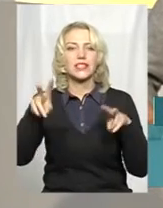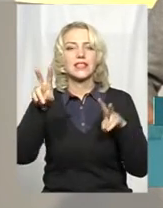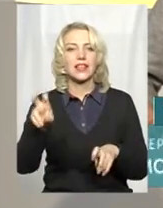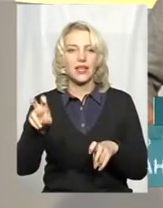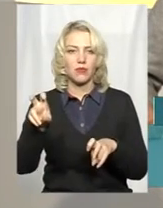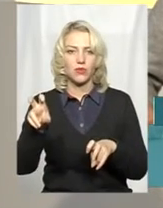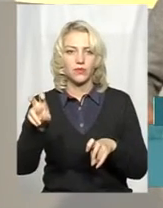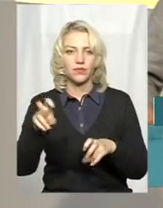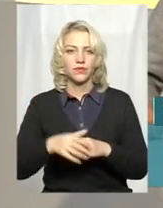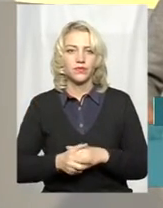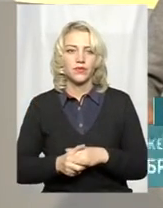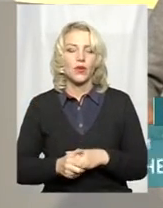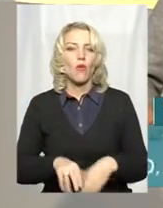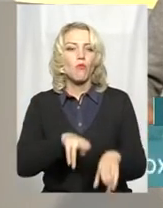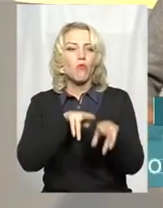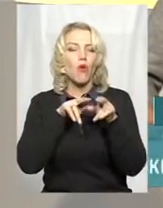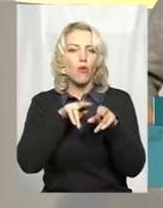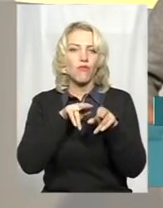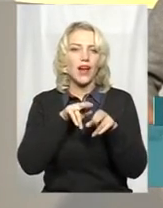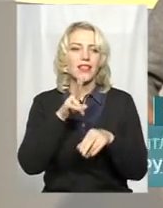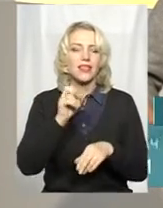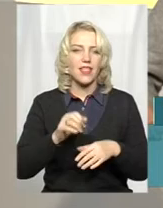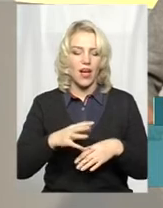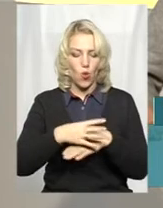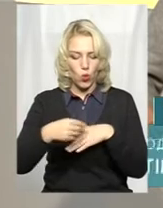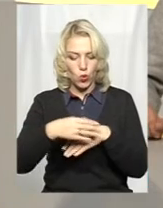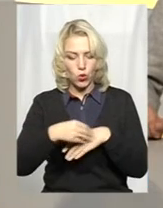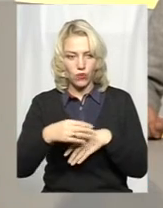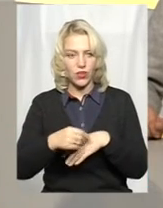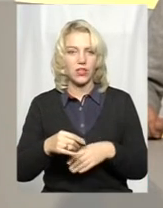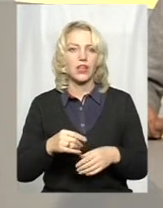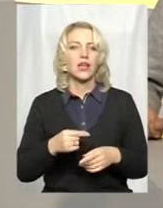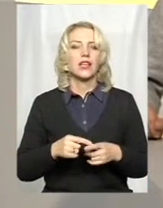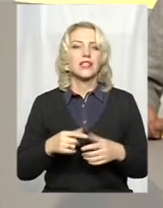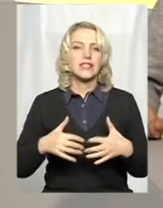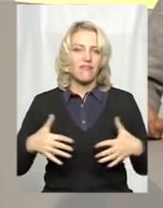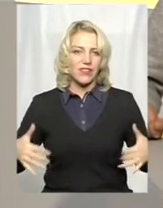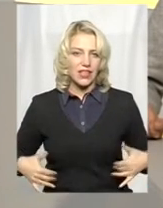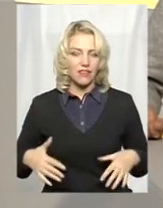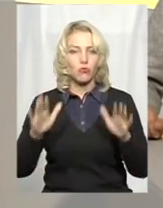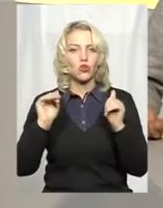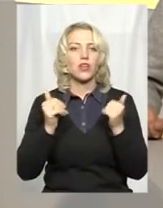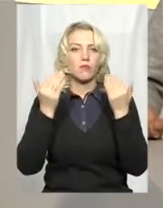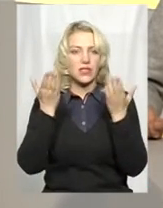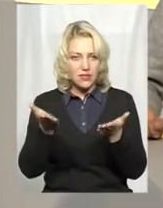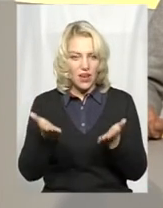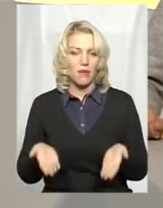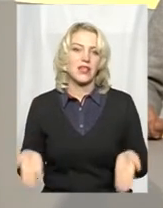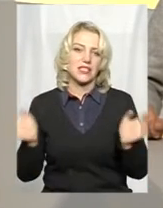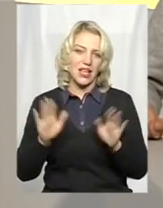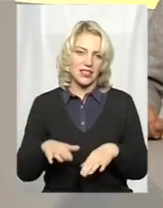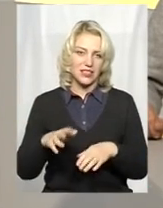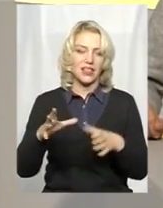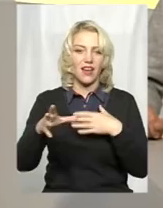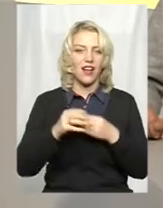полювання на хутрових та парнокопитних звірів. Прощаюся з вами, залишайтеся